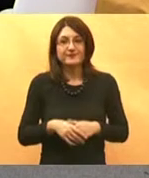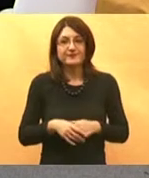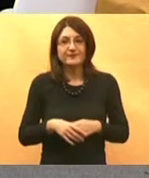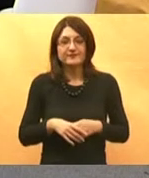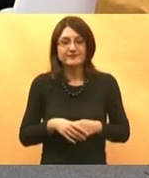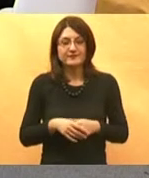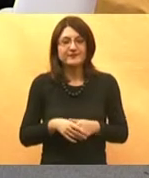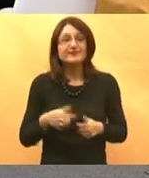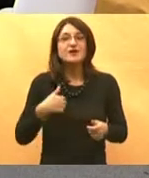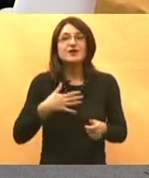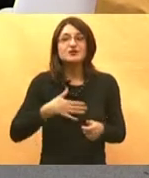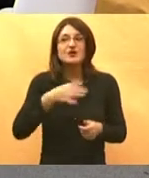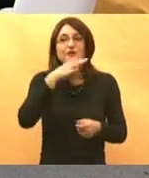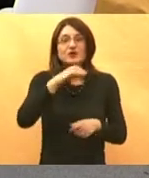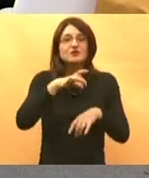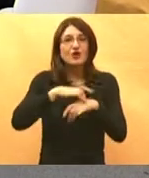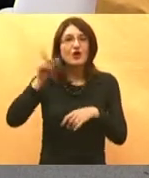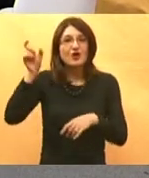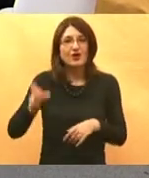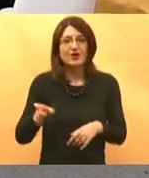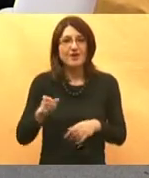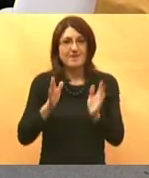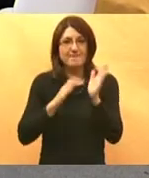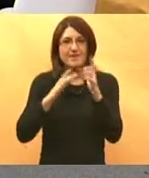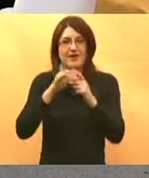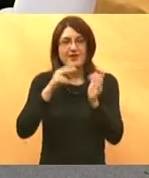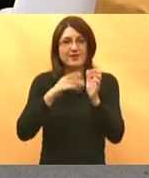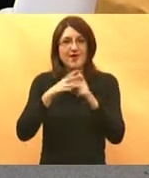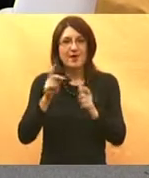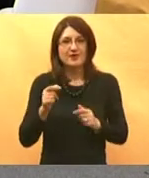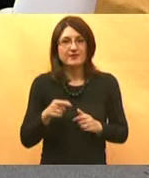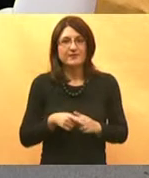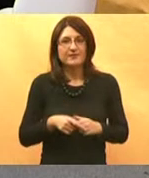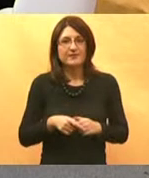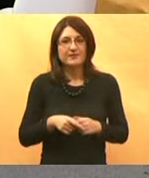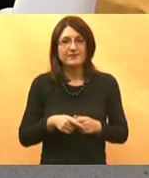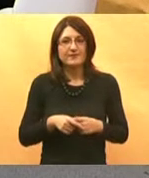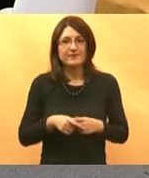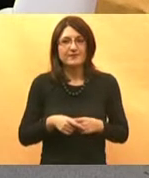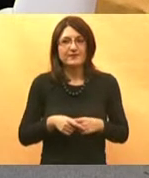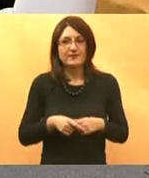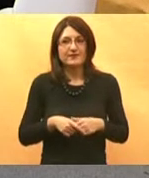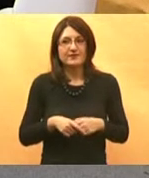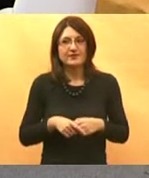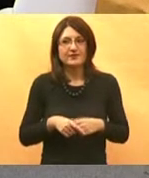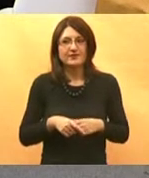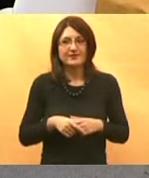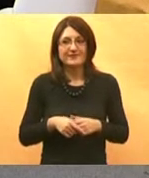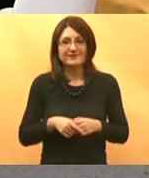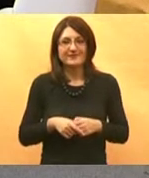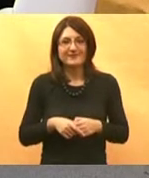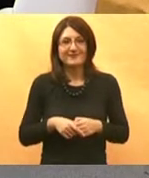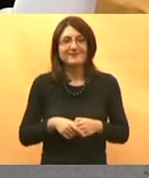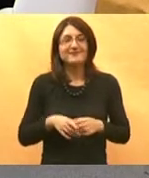Halo, htjela bi reći gospodinu Mallanu, ovako. Otkad je... Halo? Da, da, reći. Mi samo pričajte.